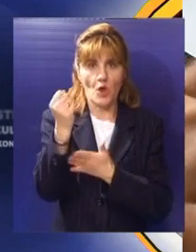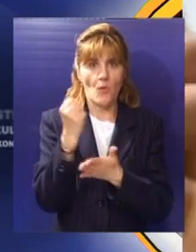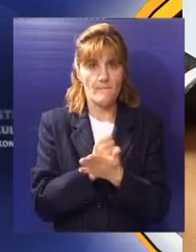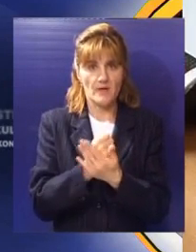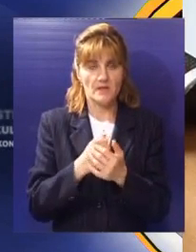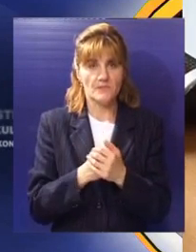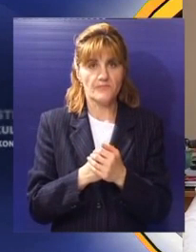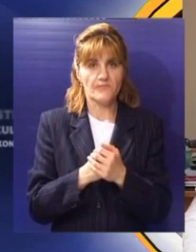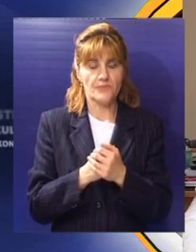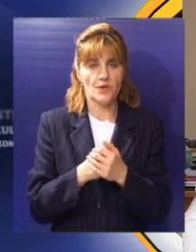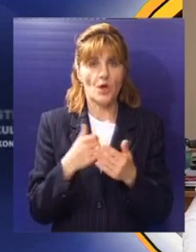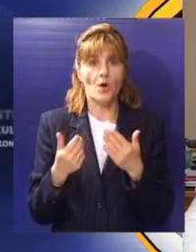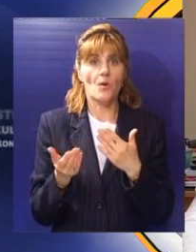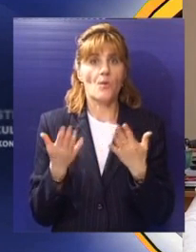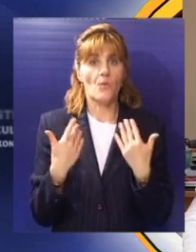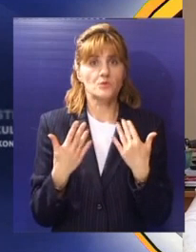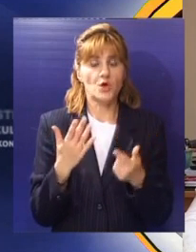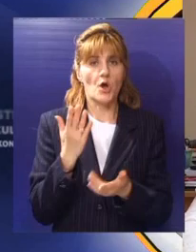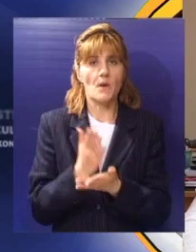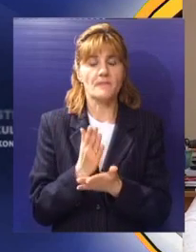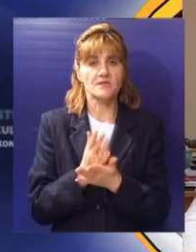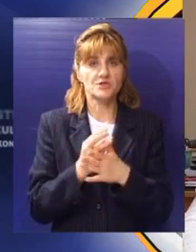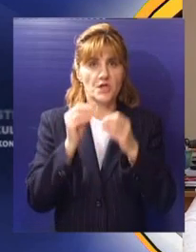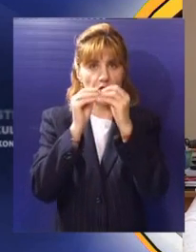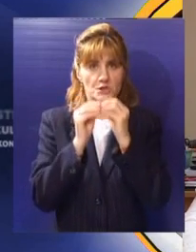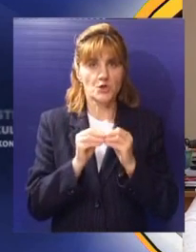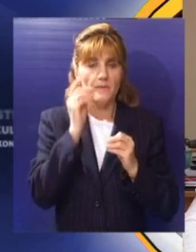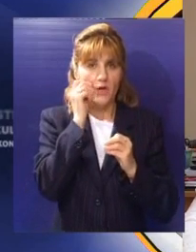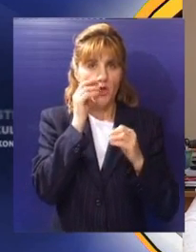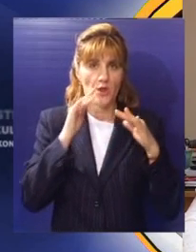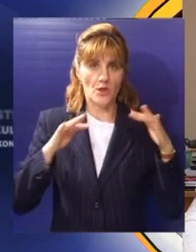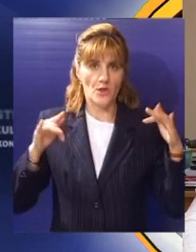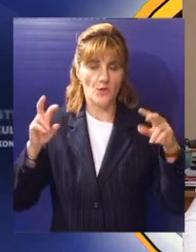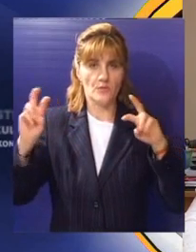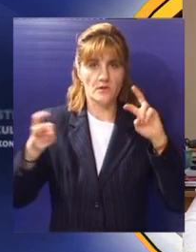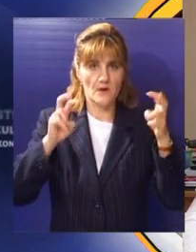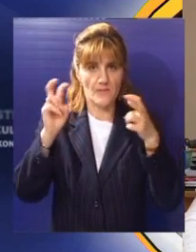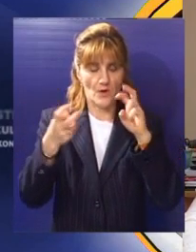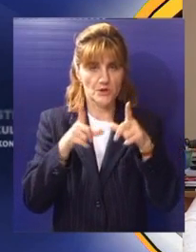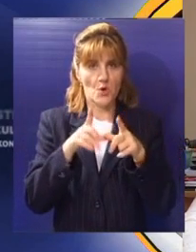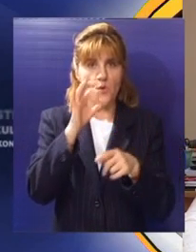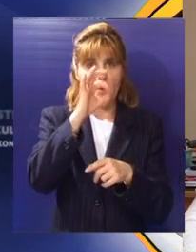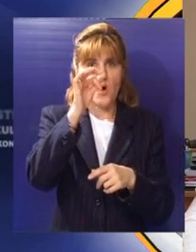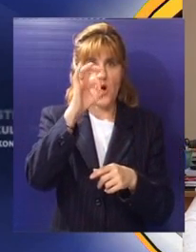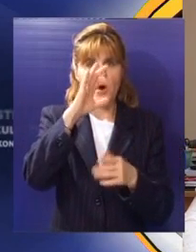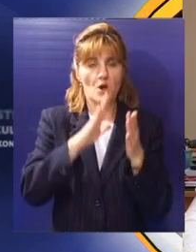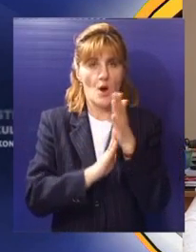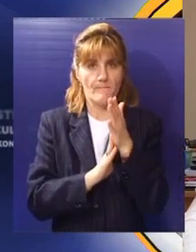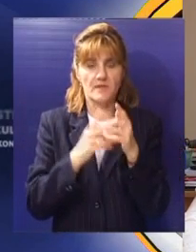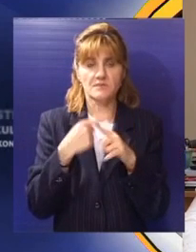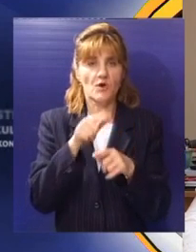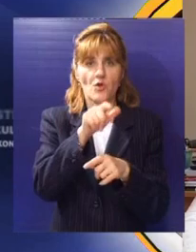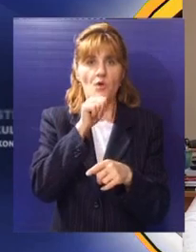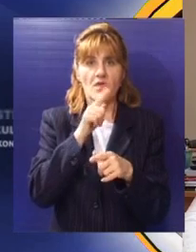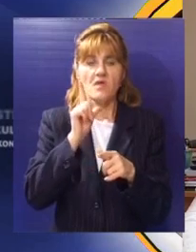dokumentacije. Uskoro će se održati skup građana u mesnoj zajednici Orom, pošto je